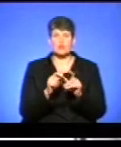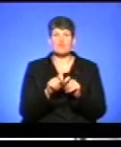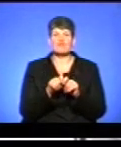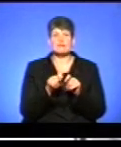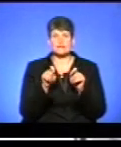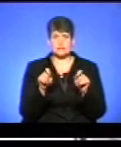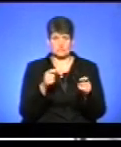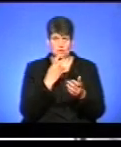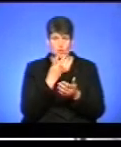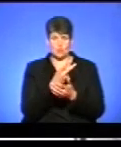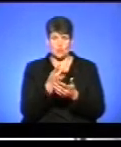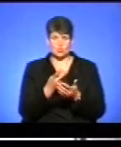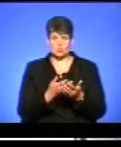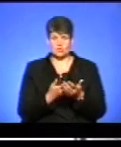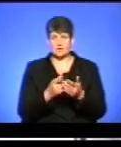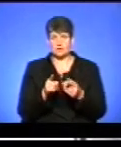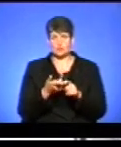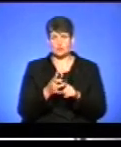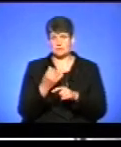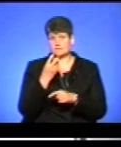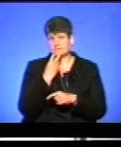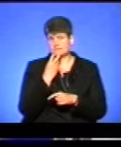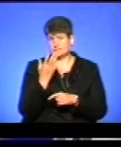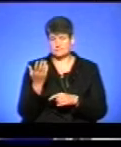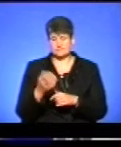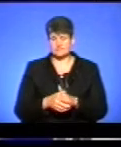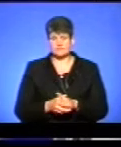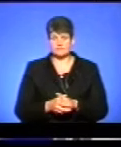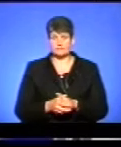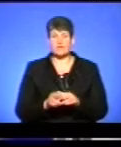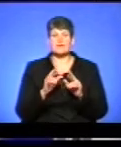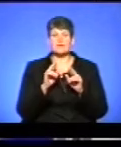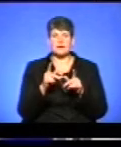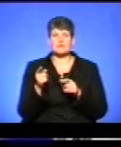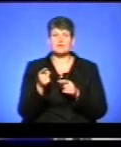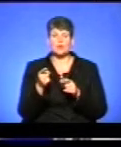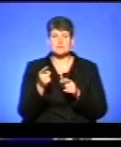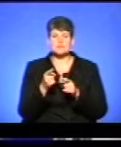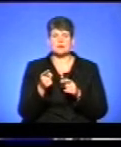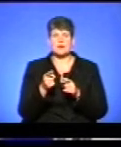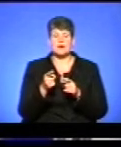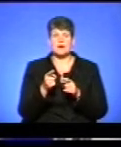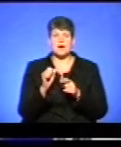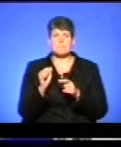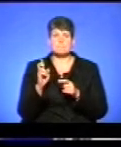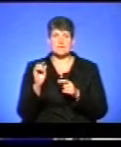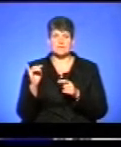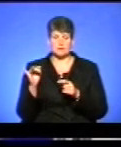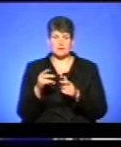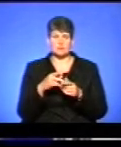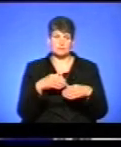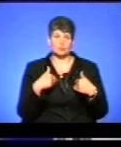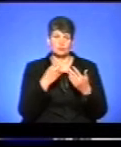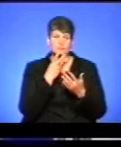і є дуже кумедними деколи. Як тернопільські абітурієнти реєстрували електронні кабінети, пропоную